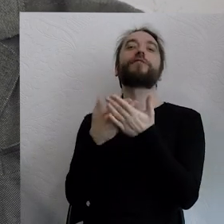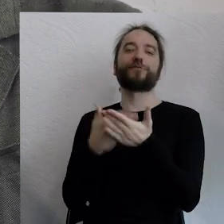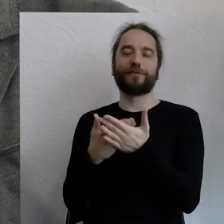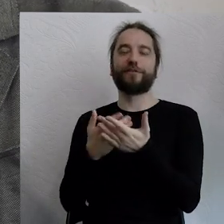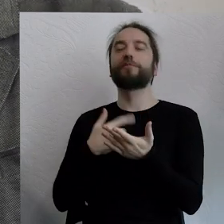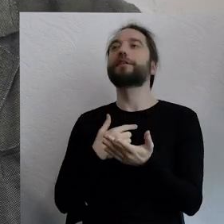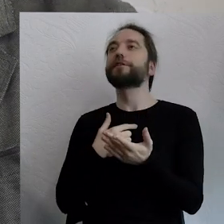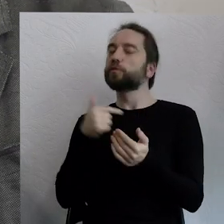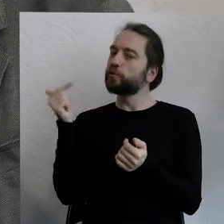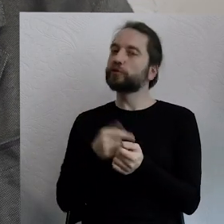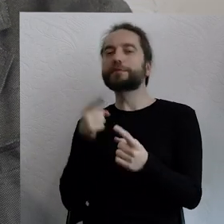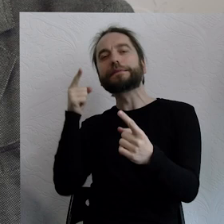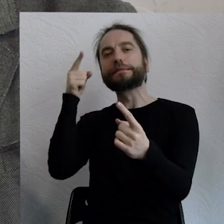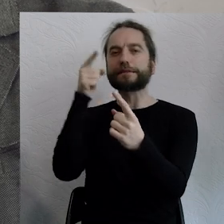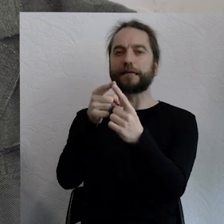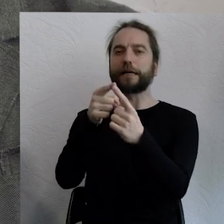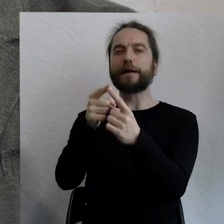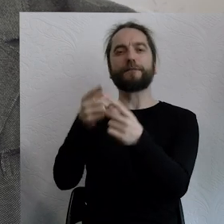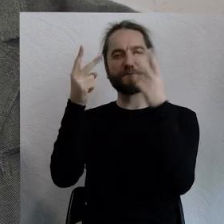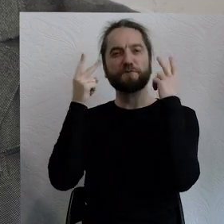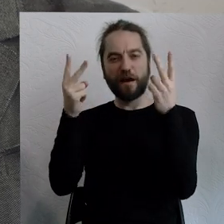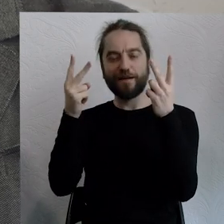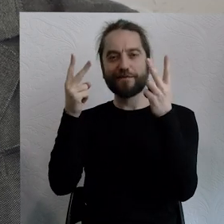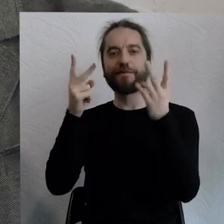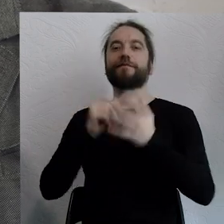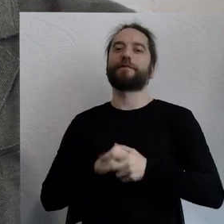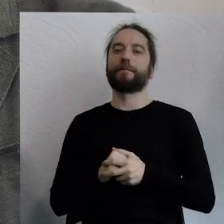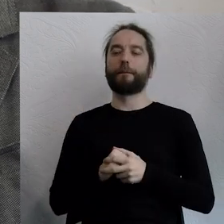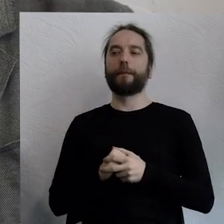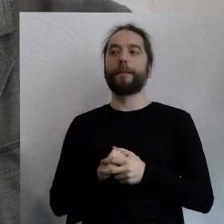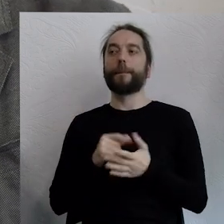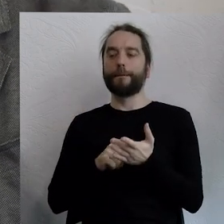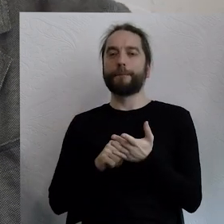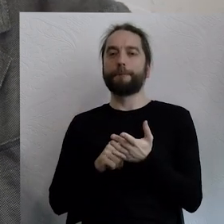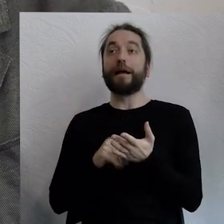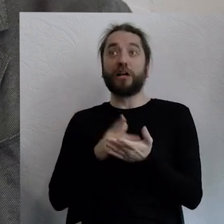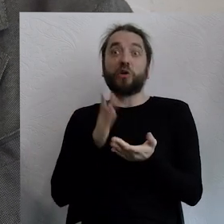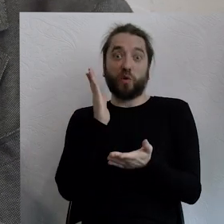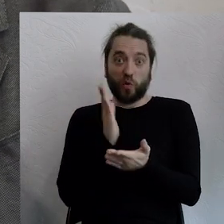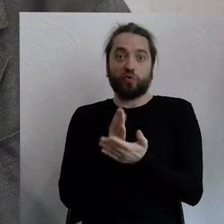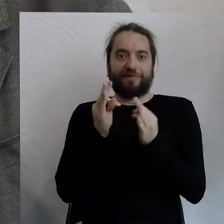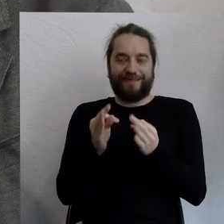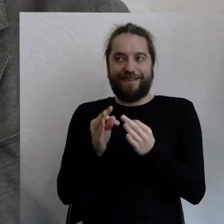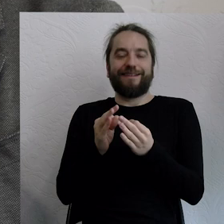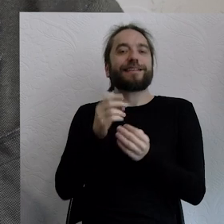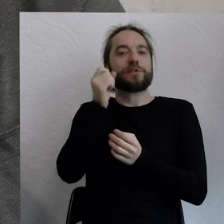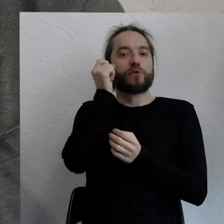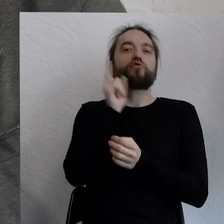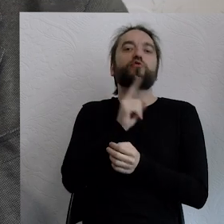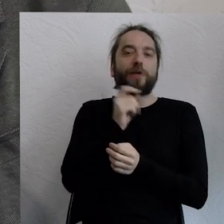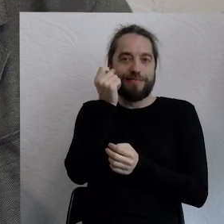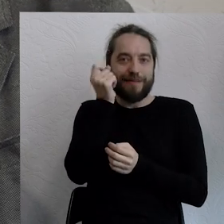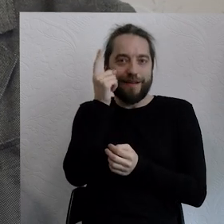wielkie cele. W sytuacji, kiedy udało nam się już tak mocno rozwinąć sztuczną inteligencję, możemy dojść do tego takiego